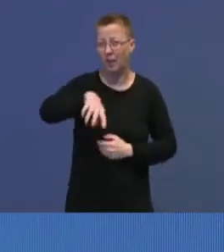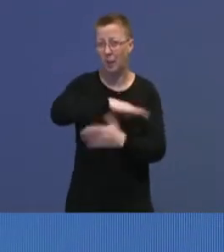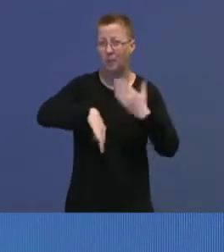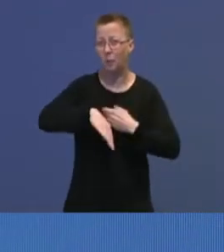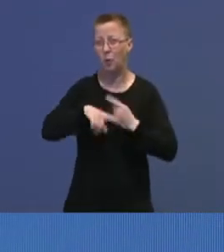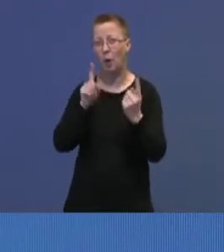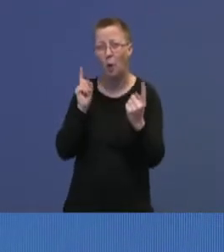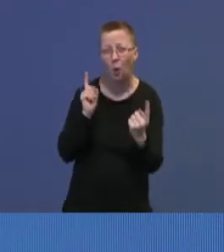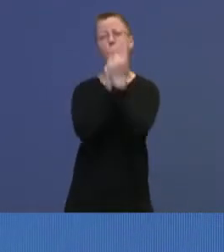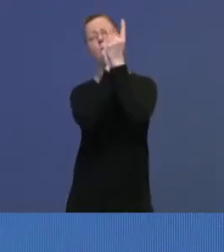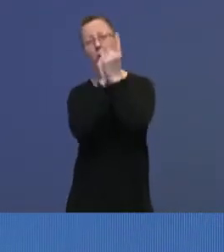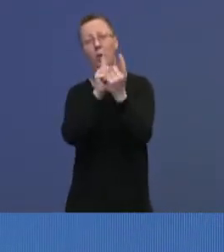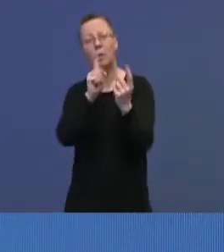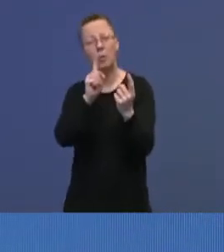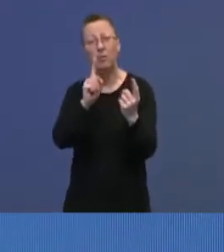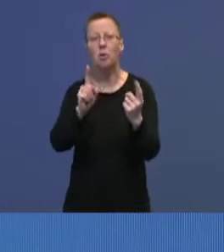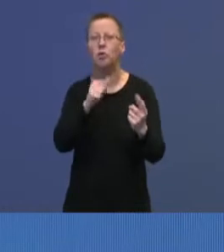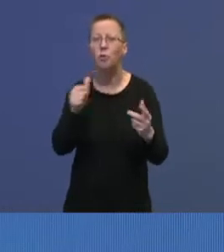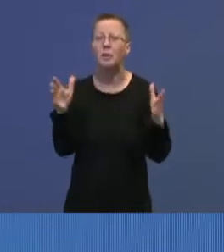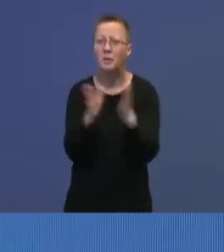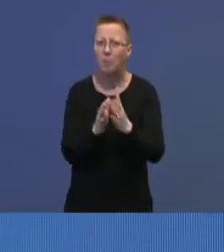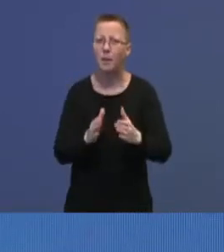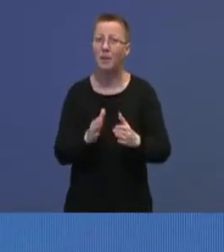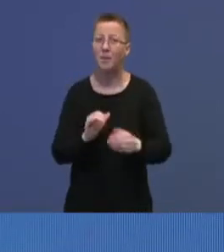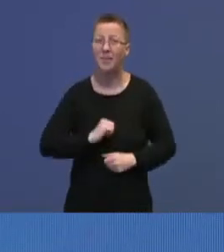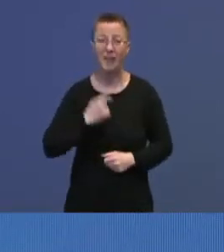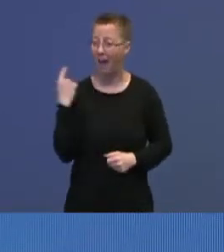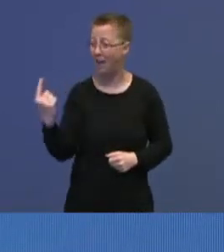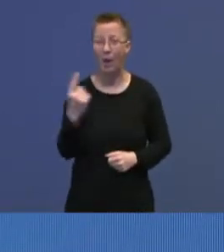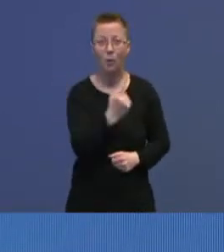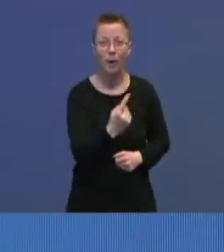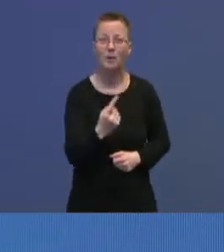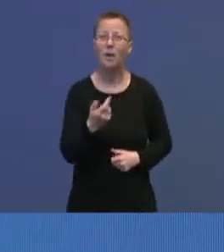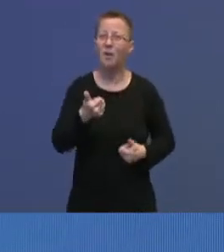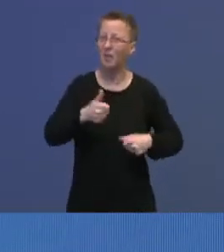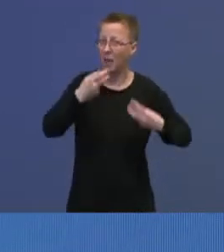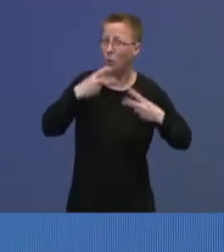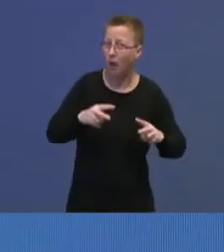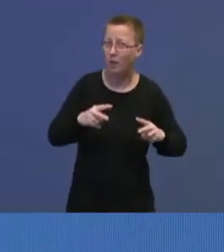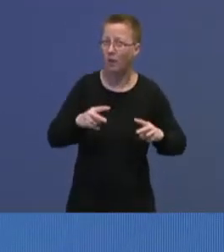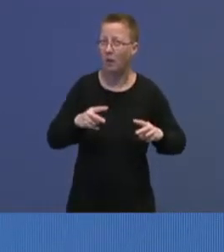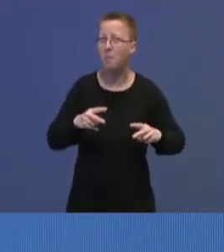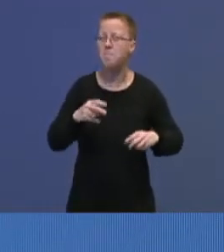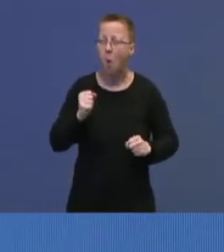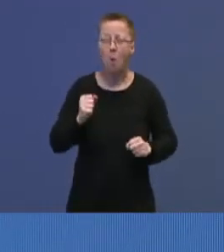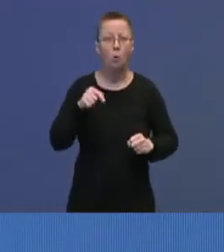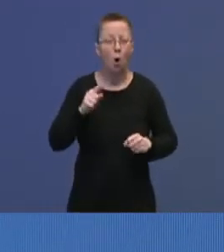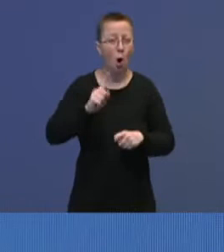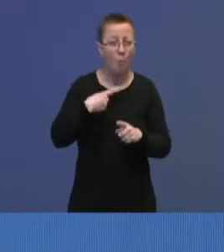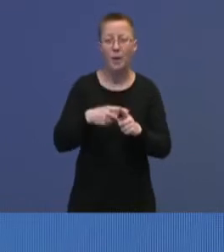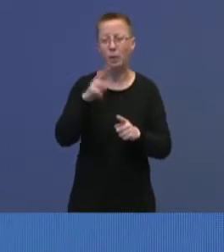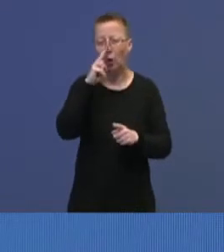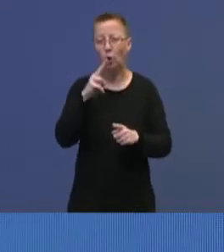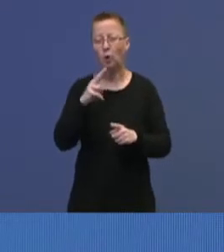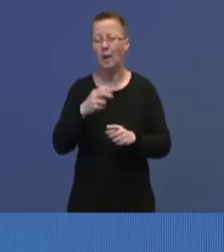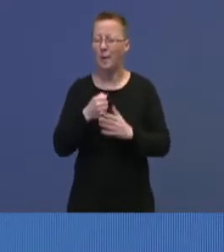utfordring som vi visste vi måtte møte sammen. Tar vi en vær for oss, så blir det dårligere svar. Det blir nytt press på